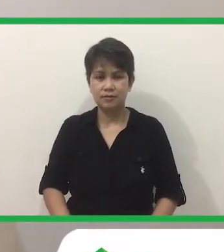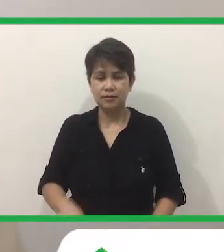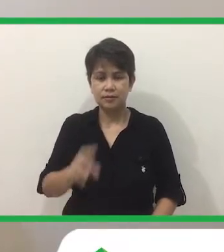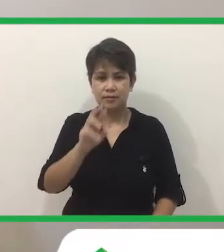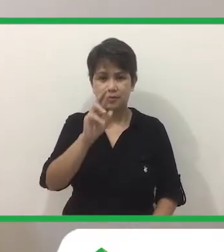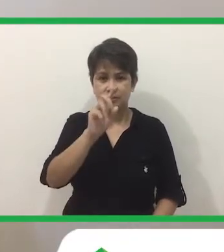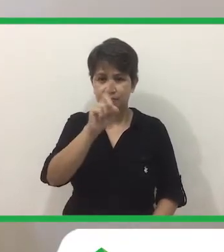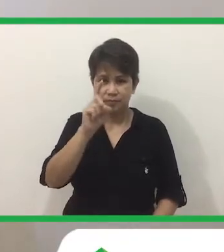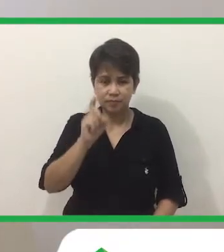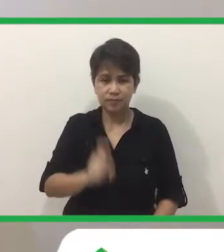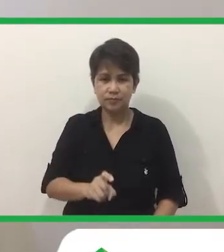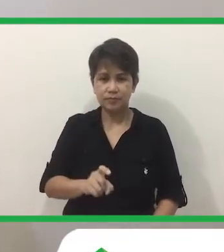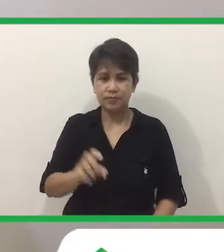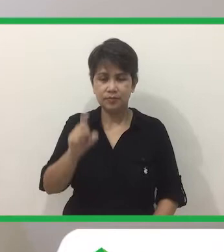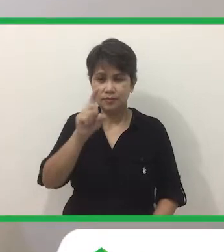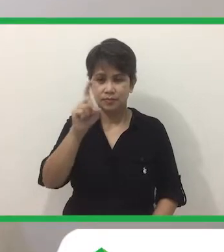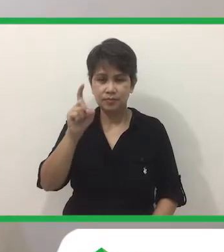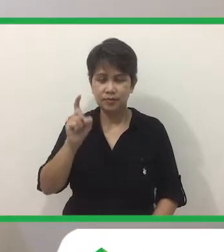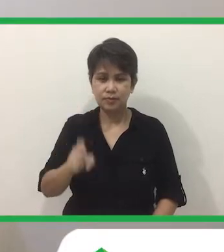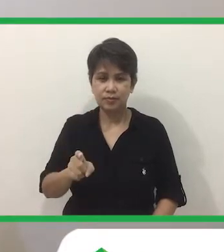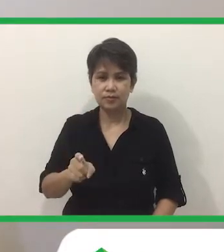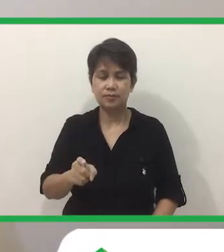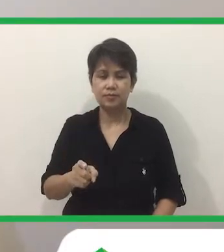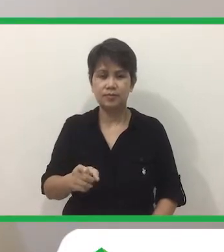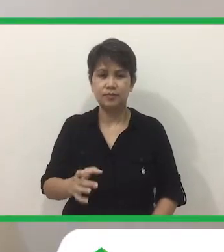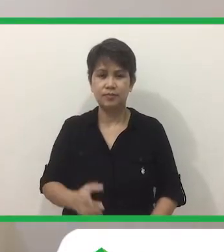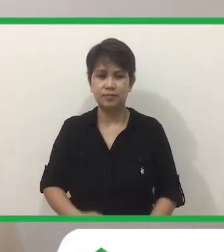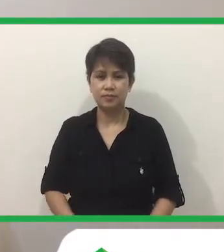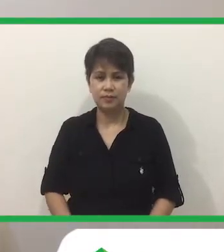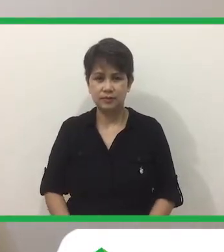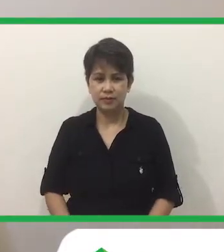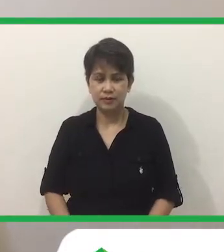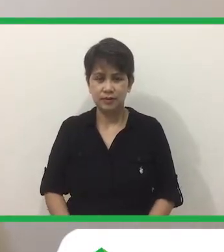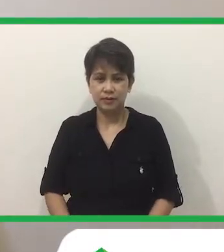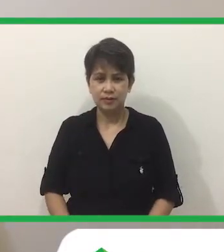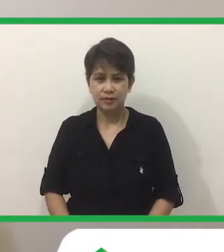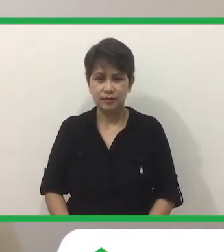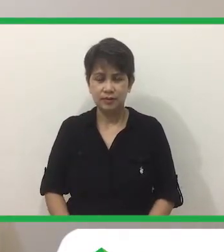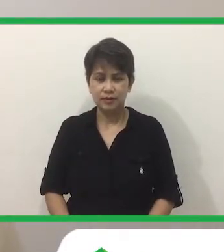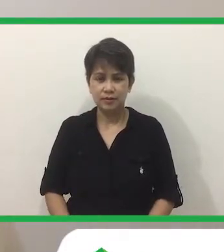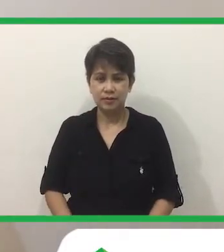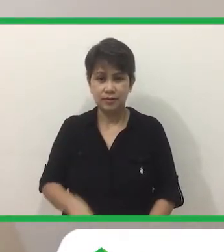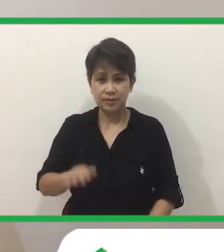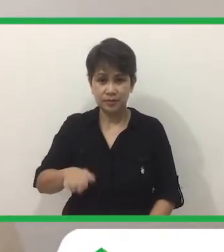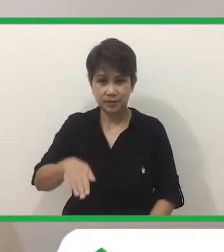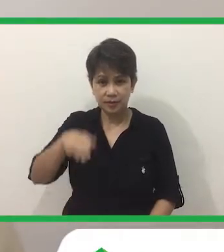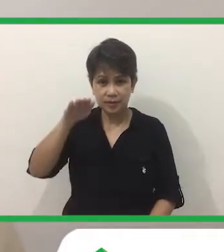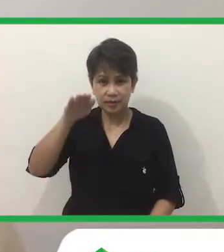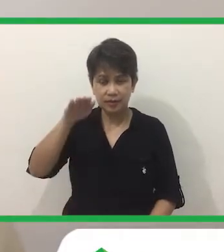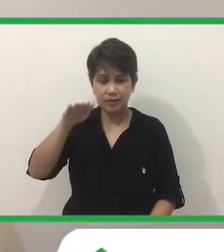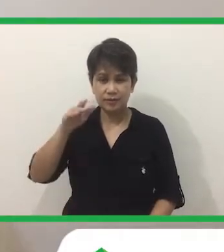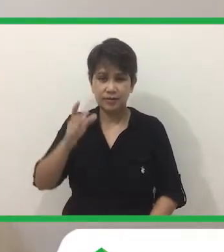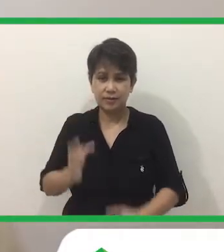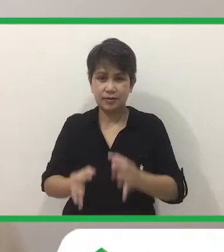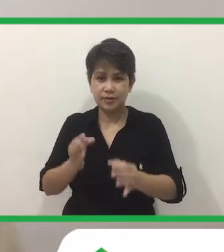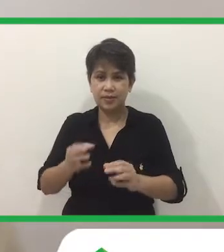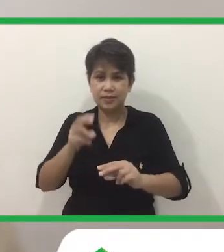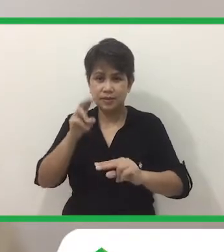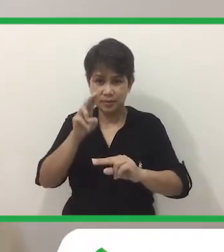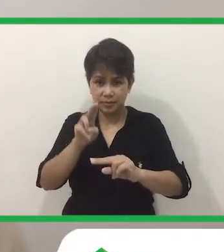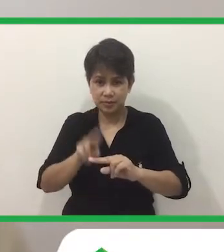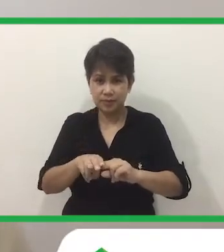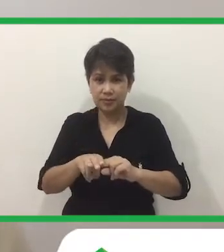Bugtong-bugtong ang aking tanong. Mataas kapag